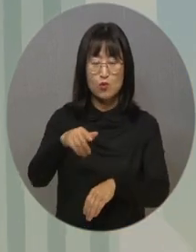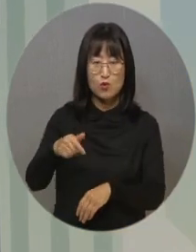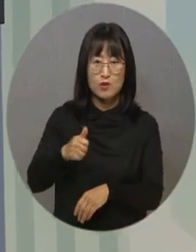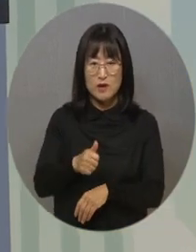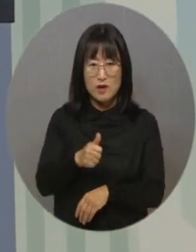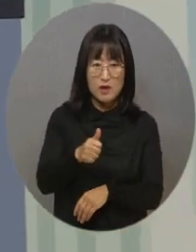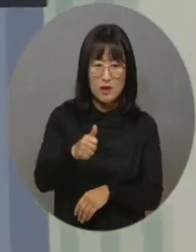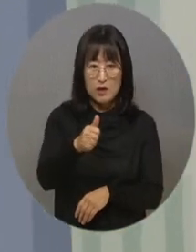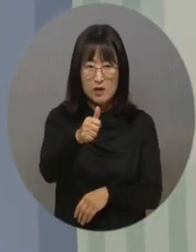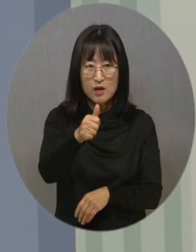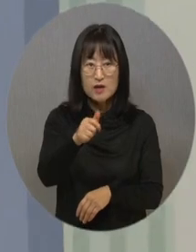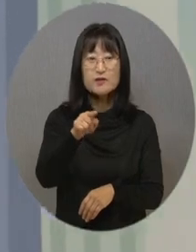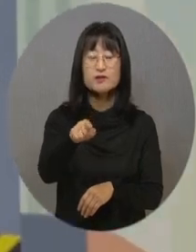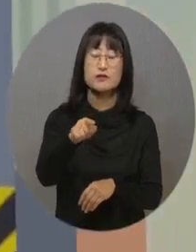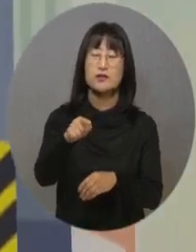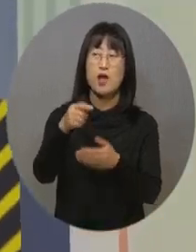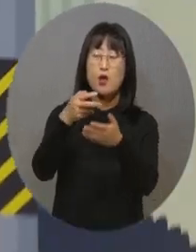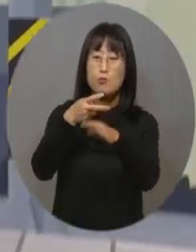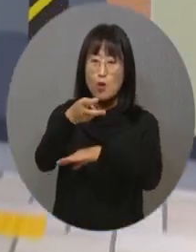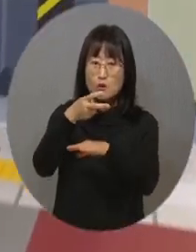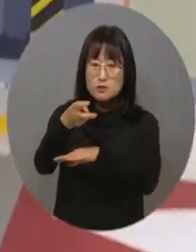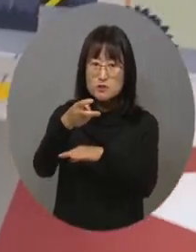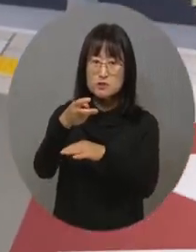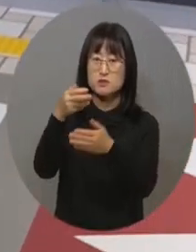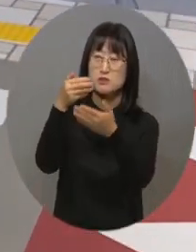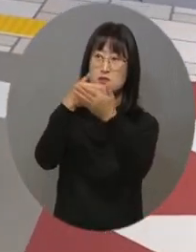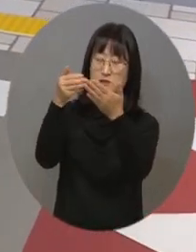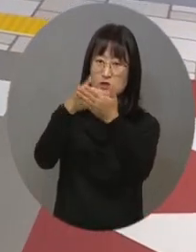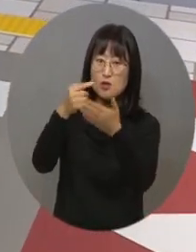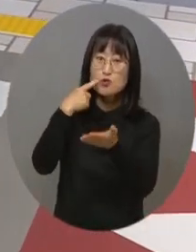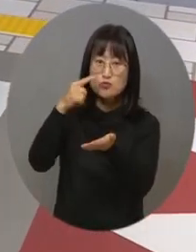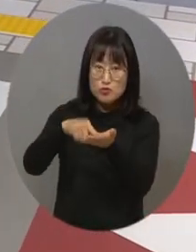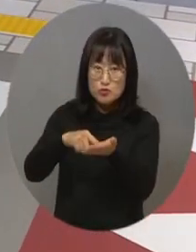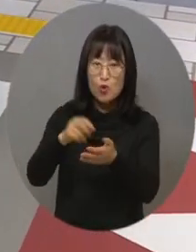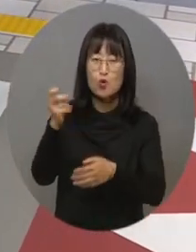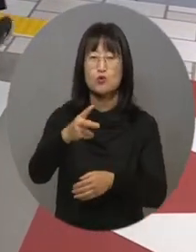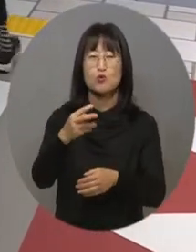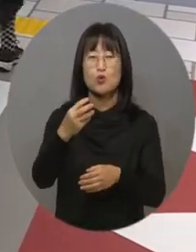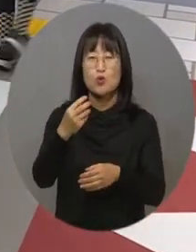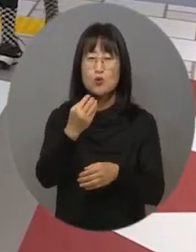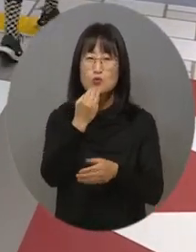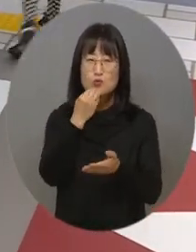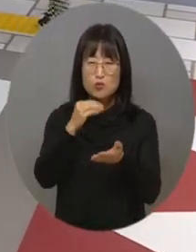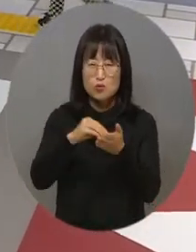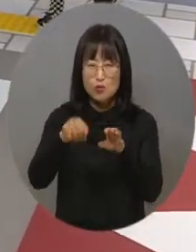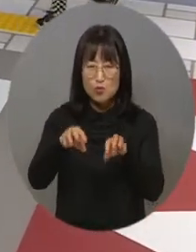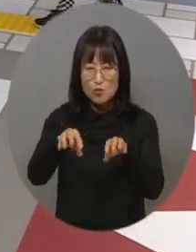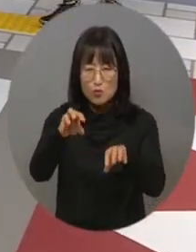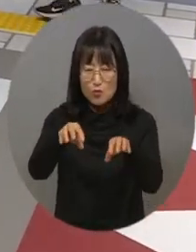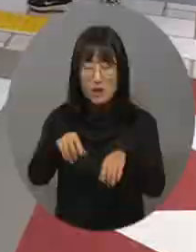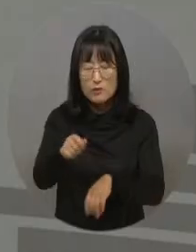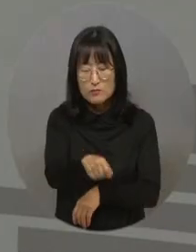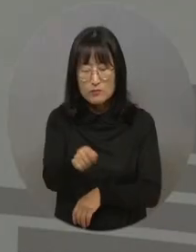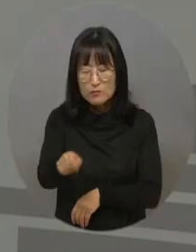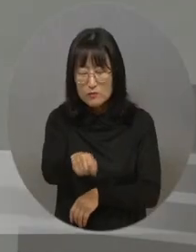버스 노선도와 횡단보도 음성 안내, 점자블록 등을 활용해 직접 길을 찾아가 봅니다.